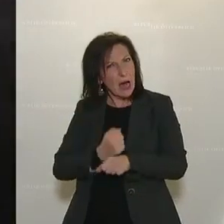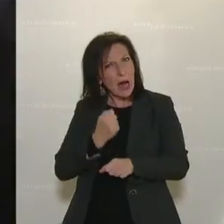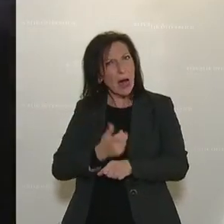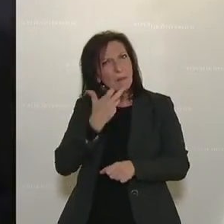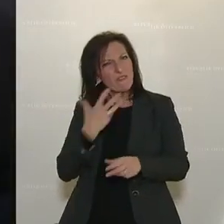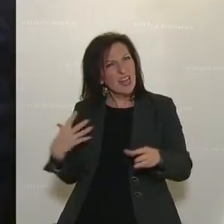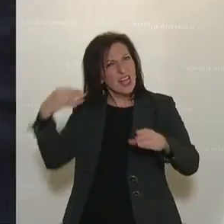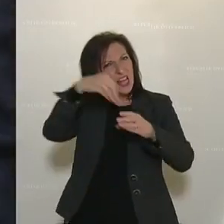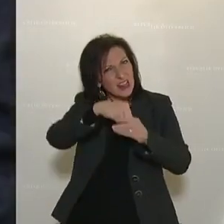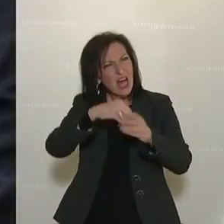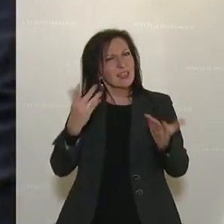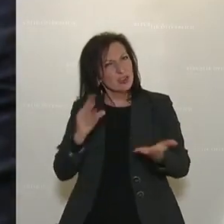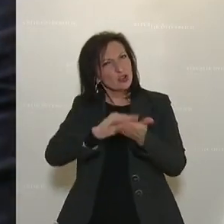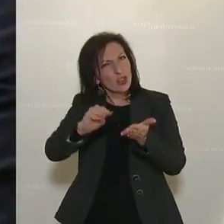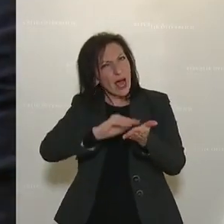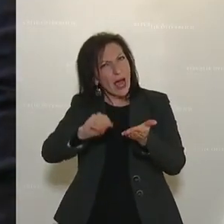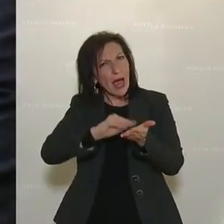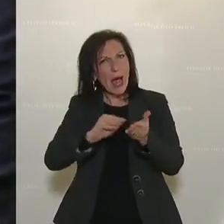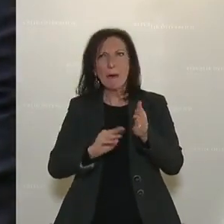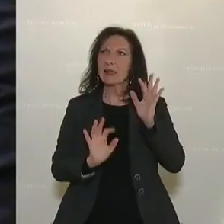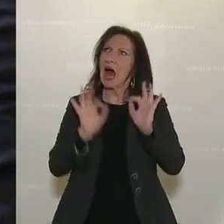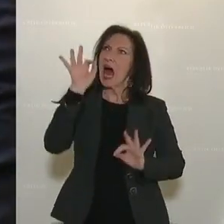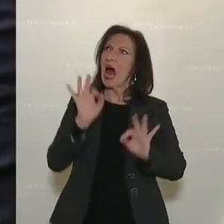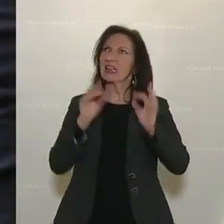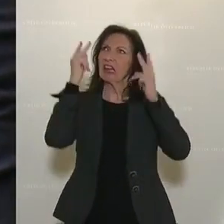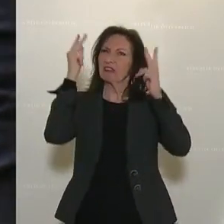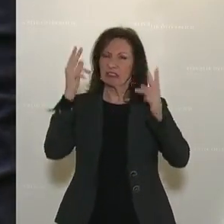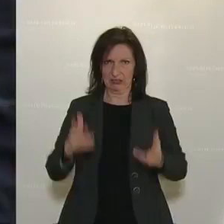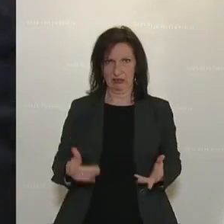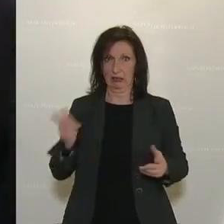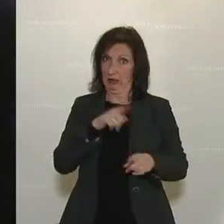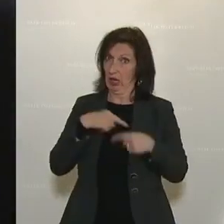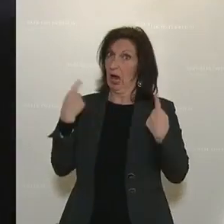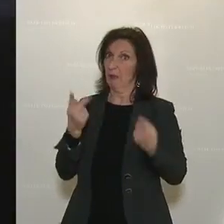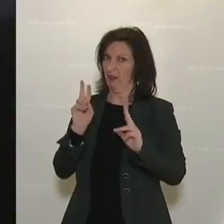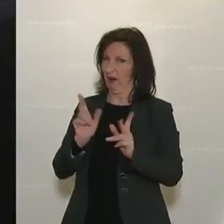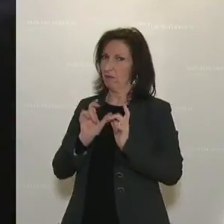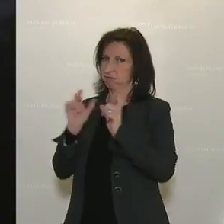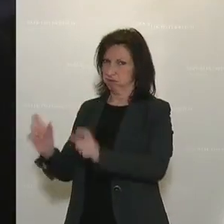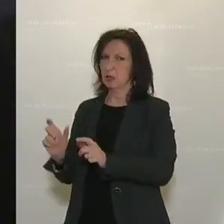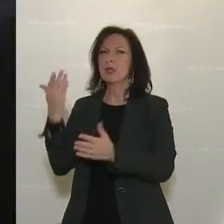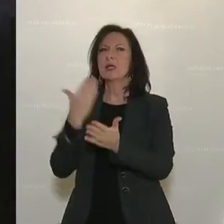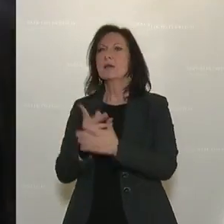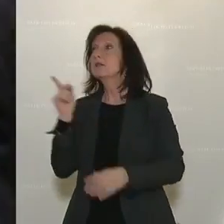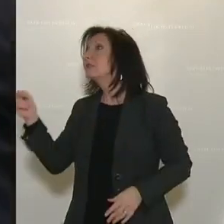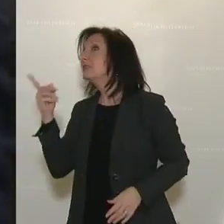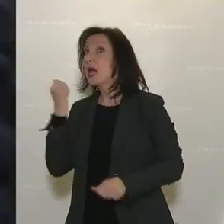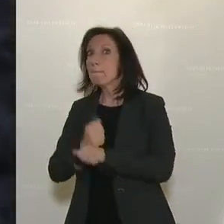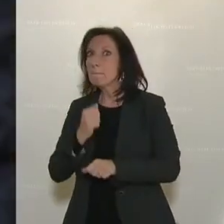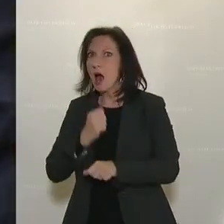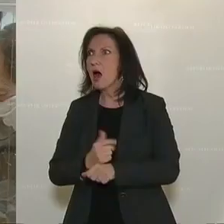hineinzuimplementieren. Noch ist es nicht so weit und wir Freiheitlichen werden es zu verhindern wissen. Und deshalb ist das, was Sie machen,